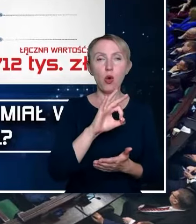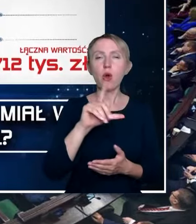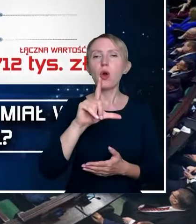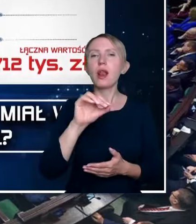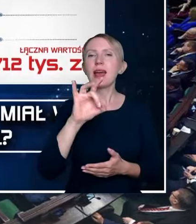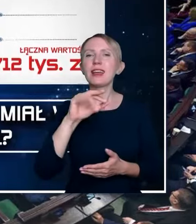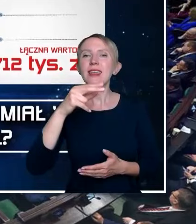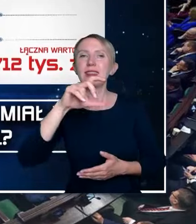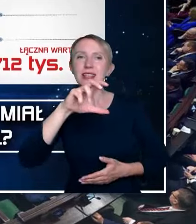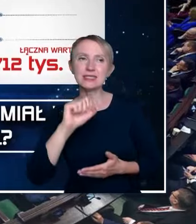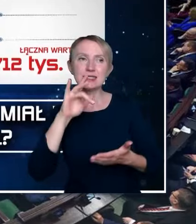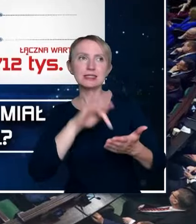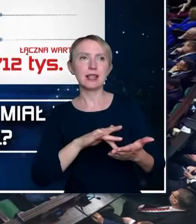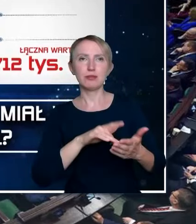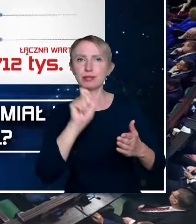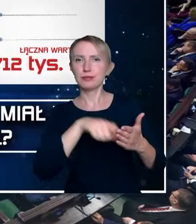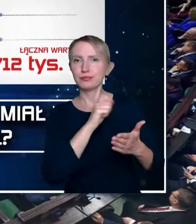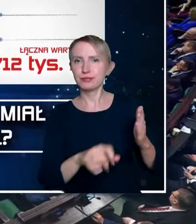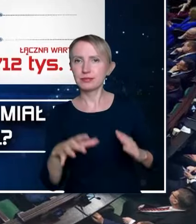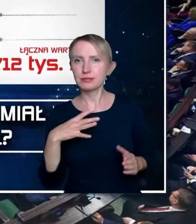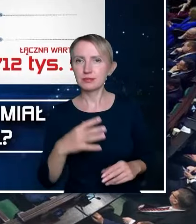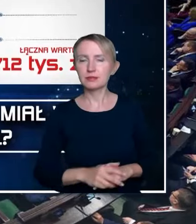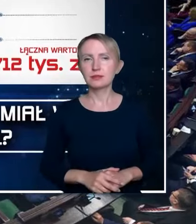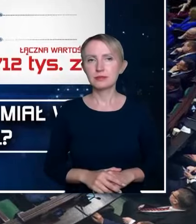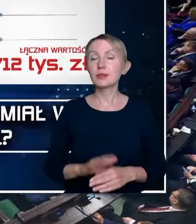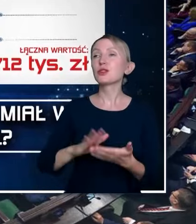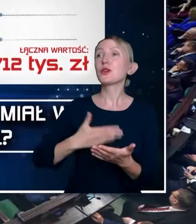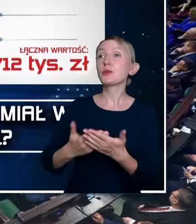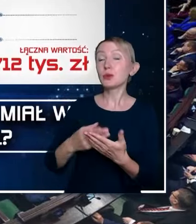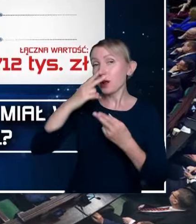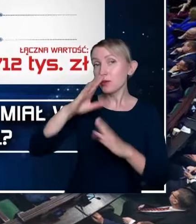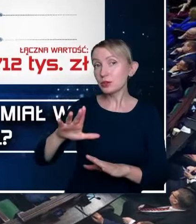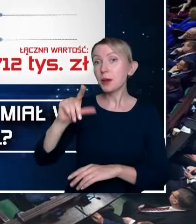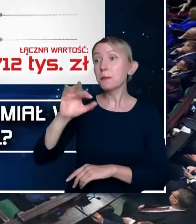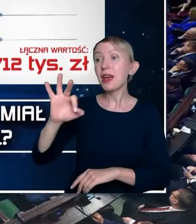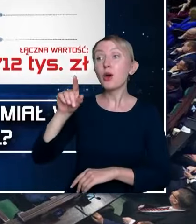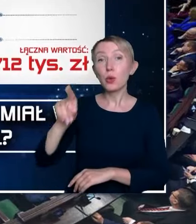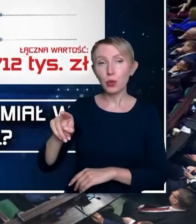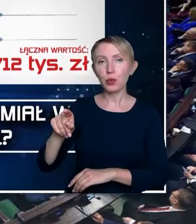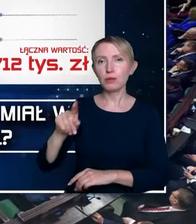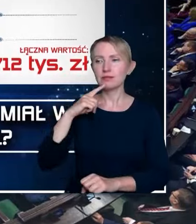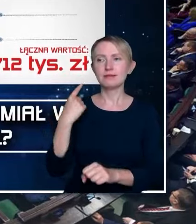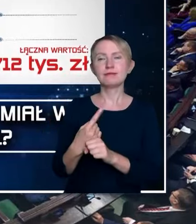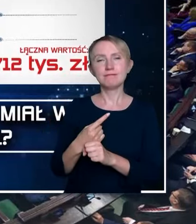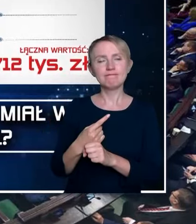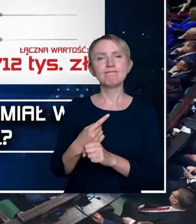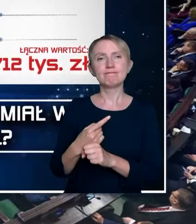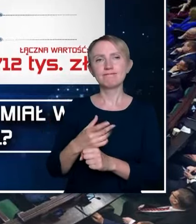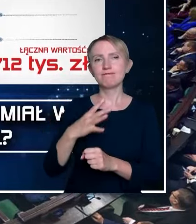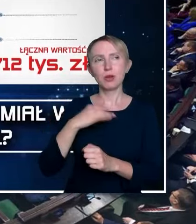Robert Kropiwnicki. i to jest właśnie, panie redaktorze, to jest przykład, że nawet sama Platforma Obywatelska stwierdziła, że doszło do jakiejś